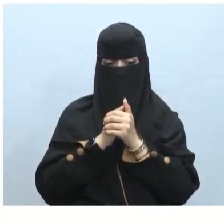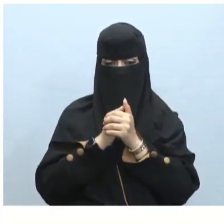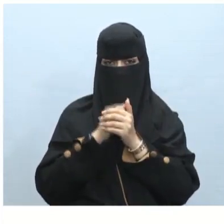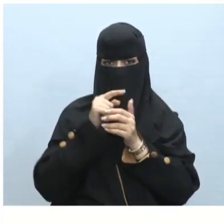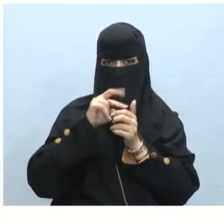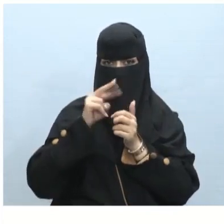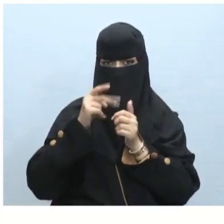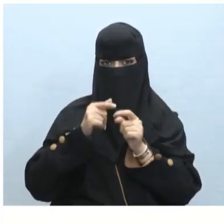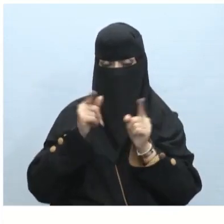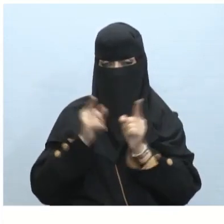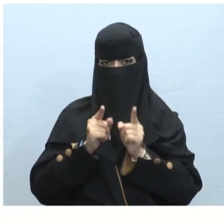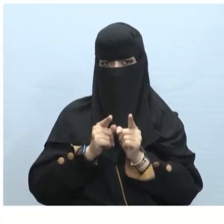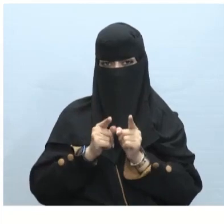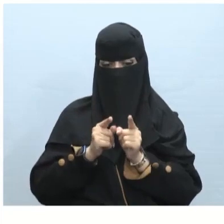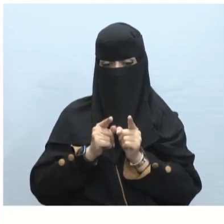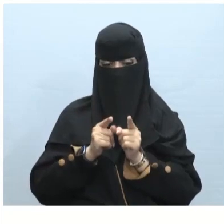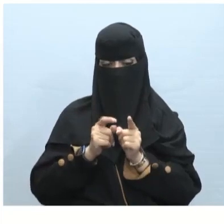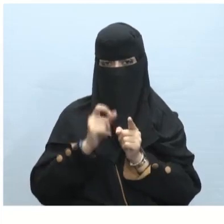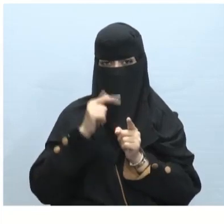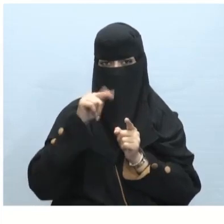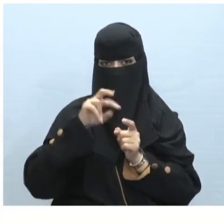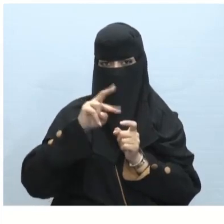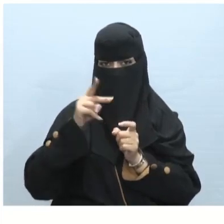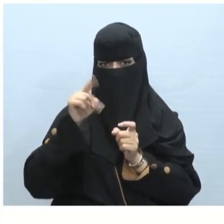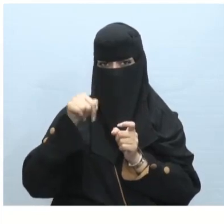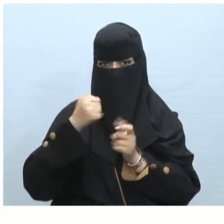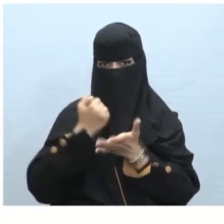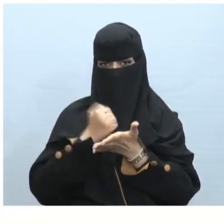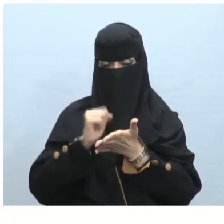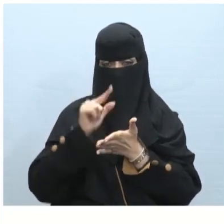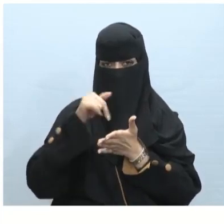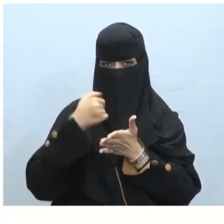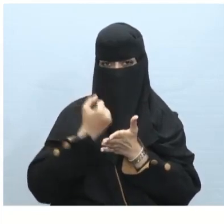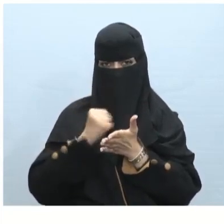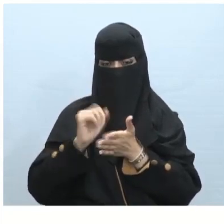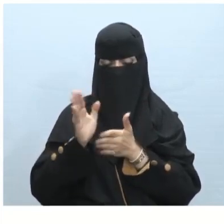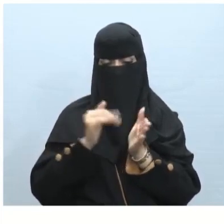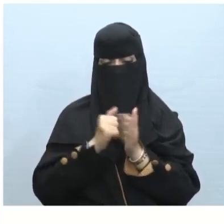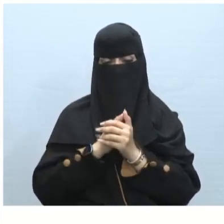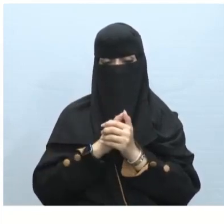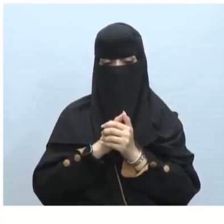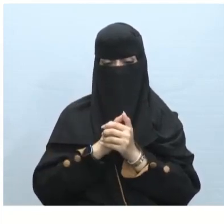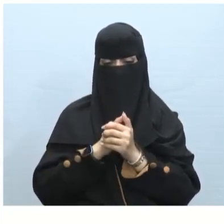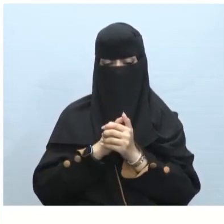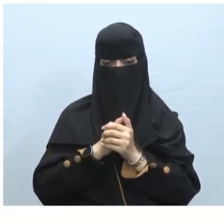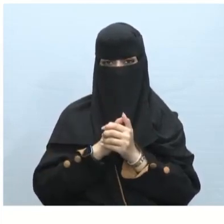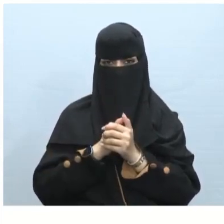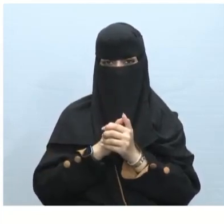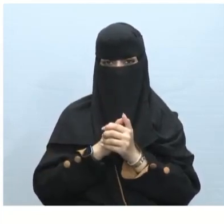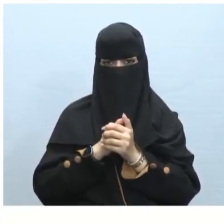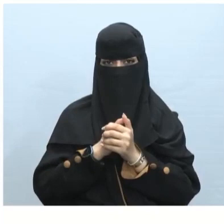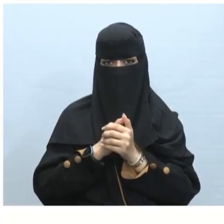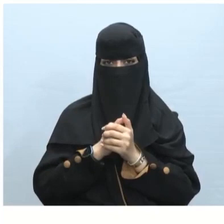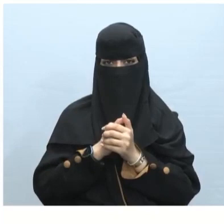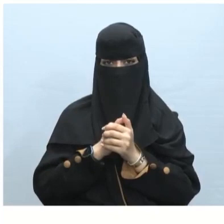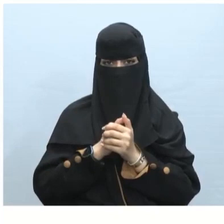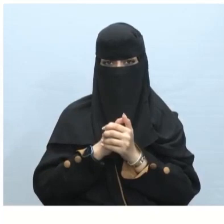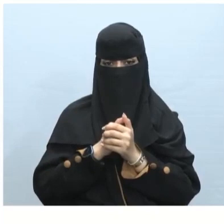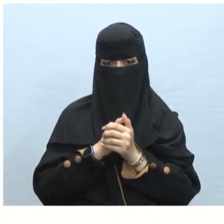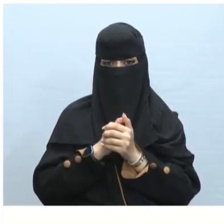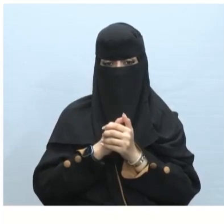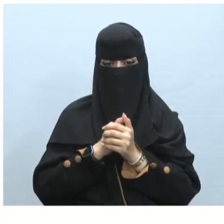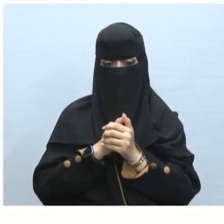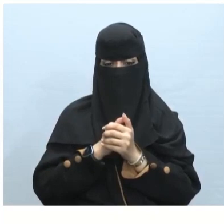مجرد التحديد والضغط على زر Delete سيتم حذف العنصر المختار